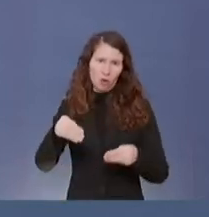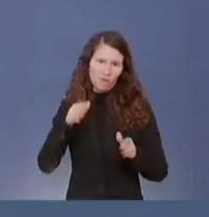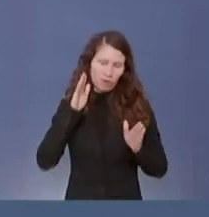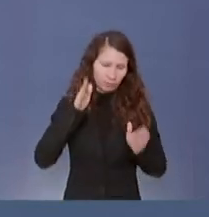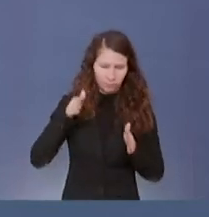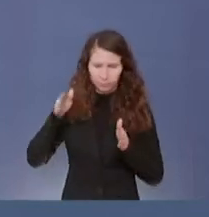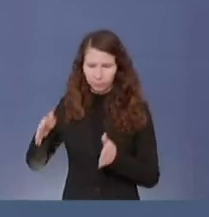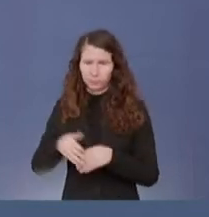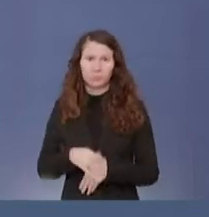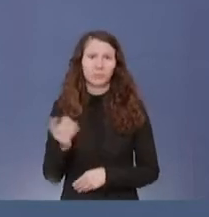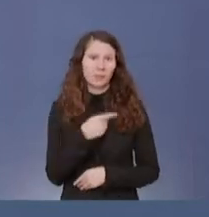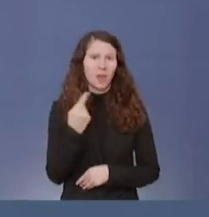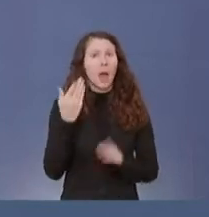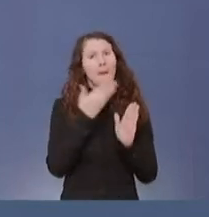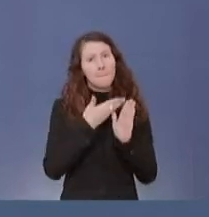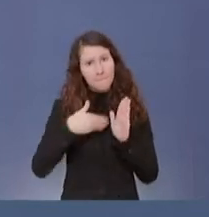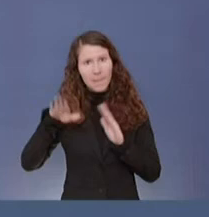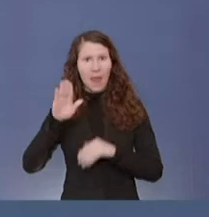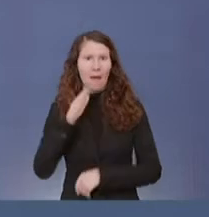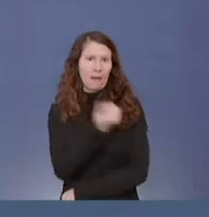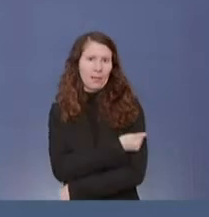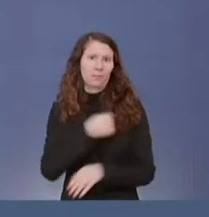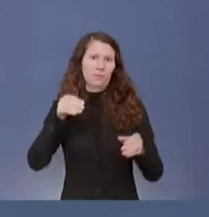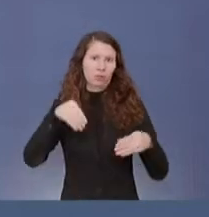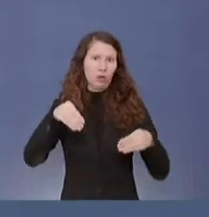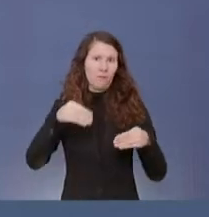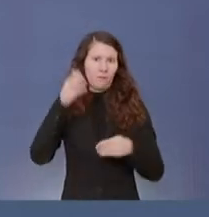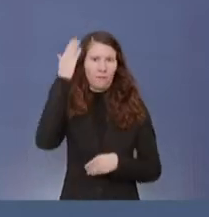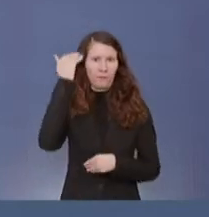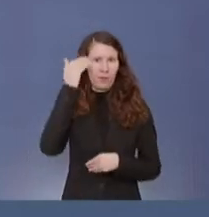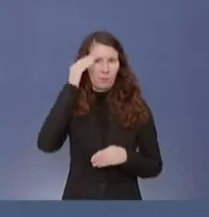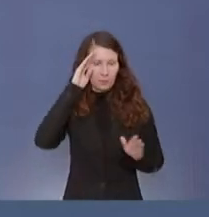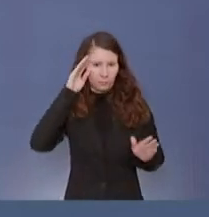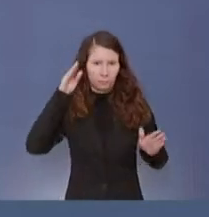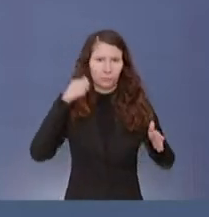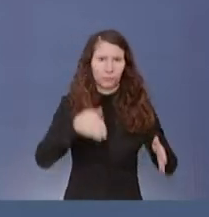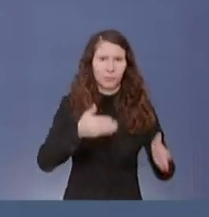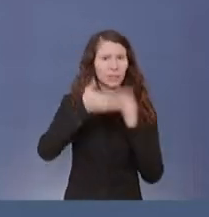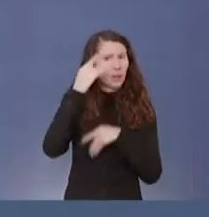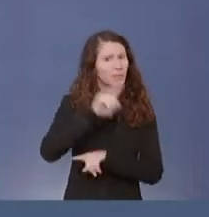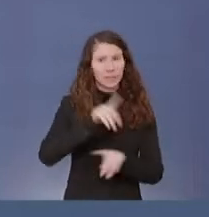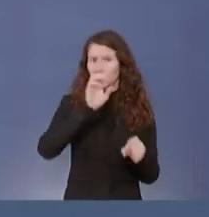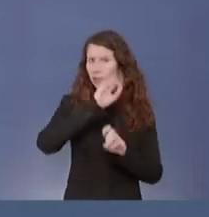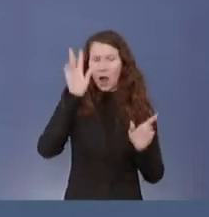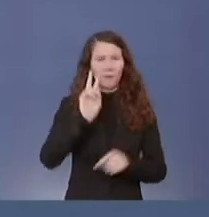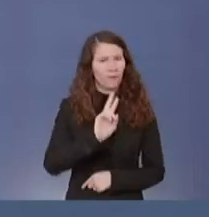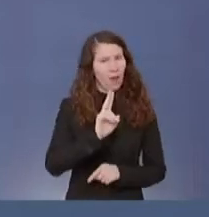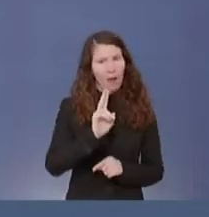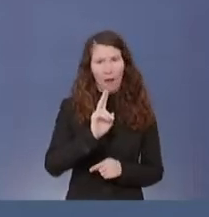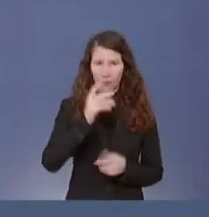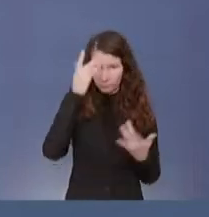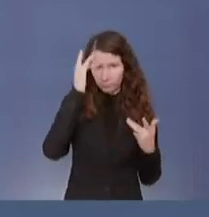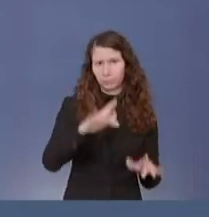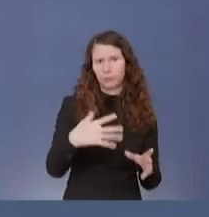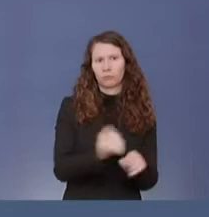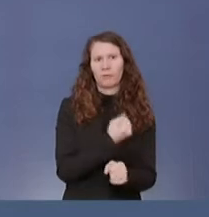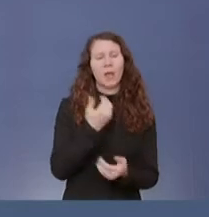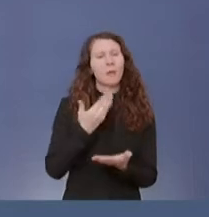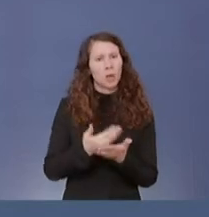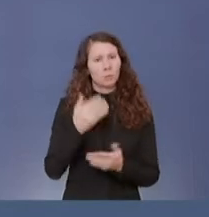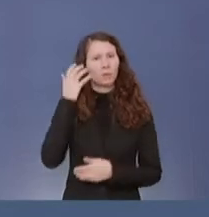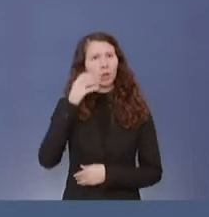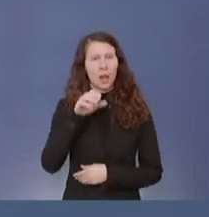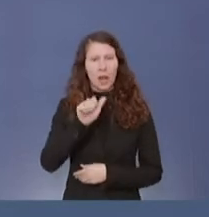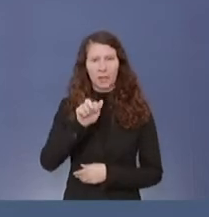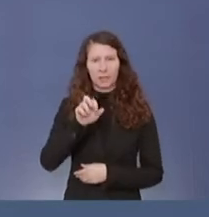Wir haben auf sehr viel mehr Impfstoffe gesetzt zu einem Zeitpunkt, als noch nicht klar war, welcher ins Ziel kommt. Wenn jetzt AstraZeneca alleine ins